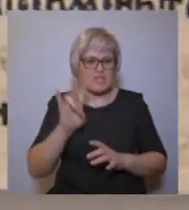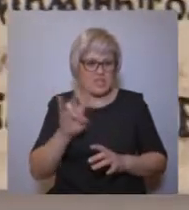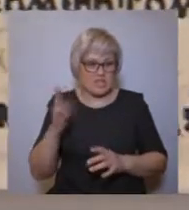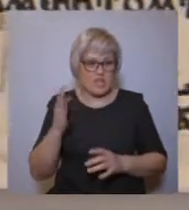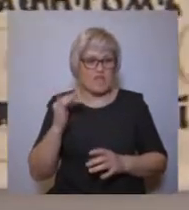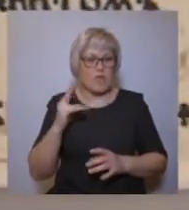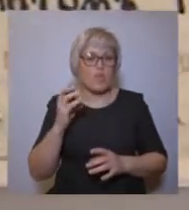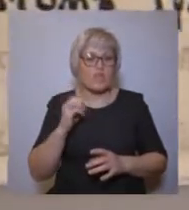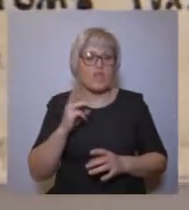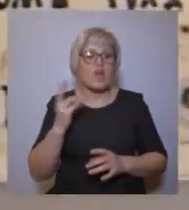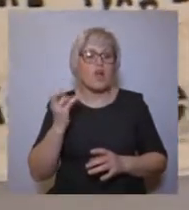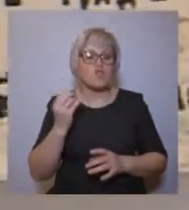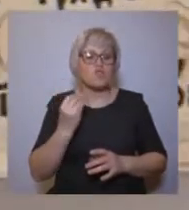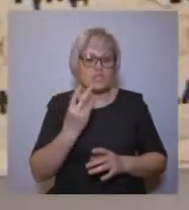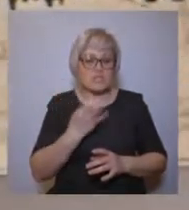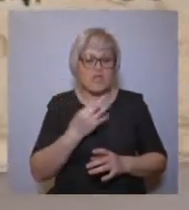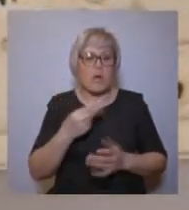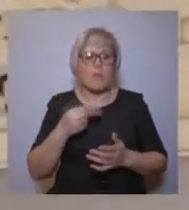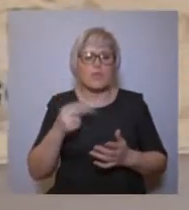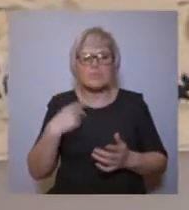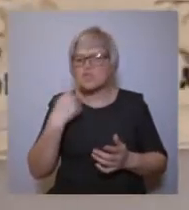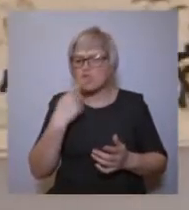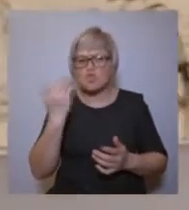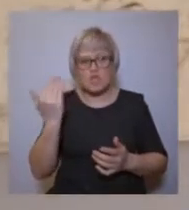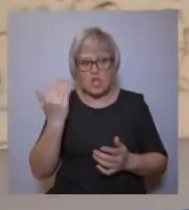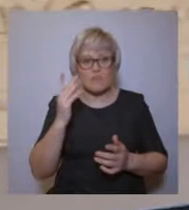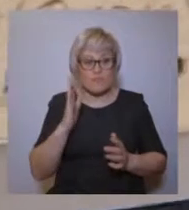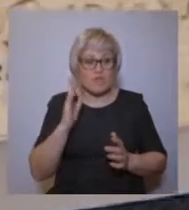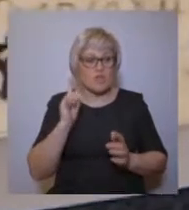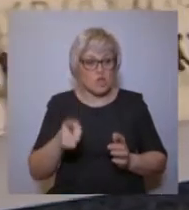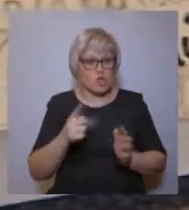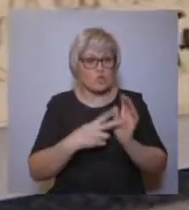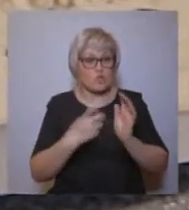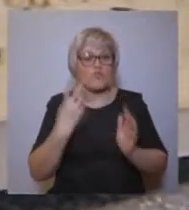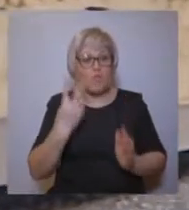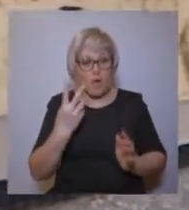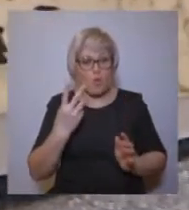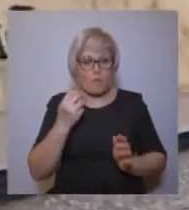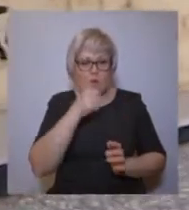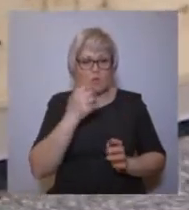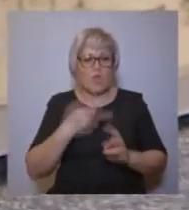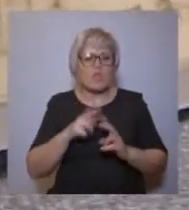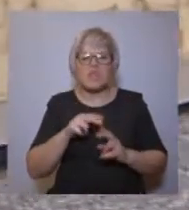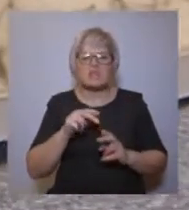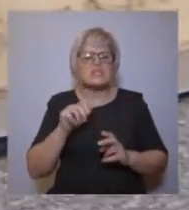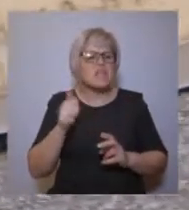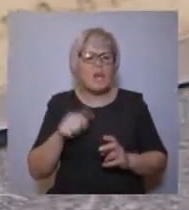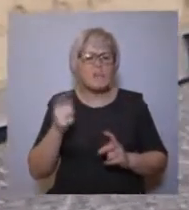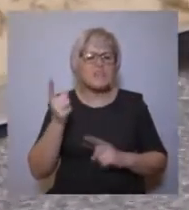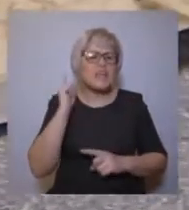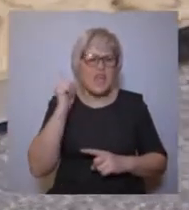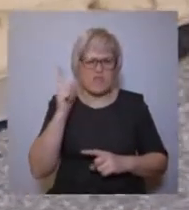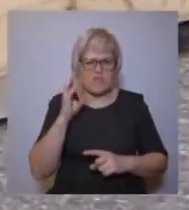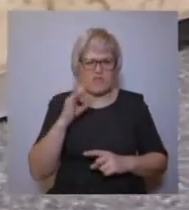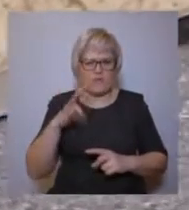1702 году. Это самый древний фонд архива, в нем хранятся наиболее старые документы. В состав одного из дел, посвященных